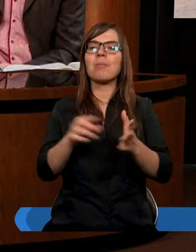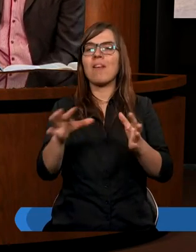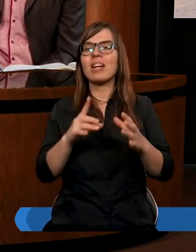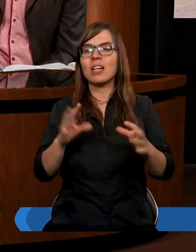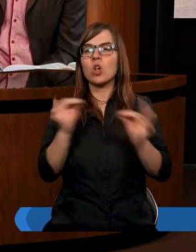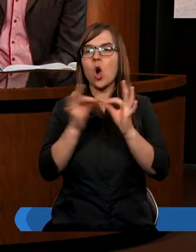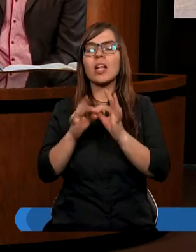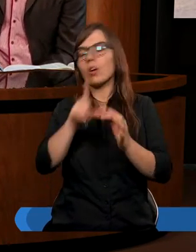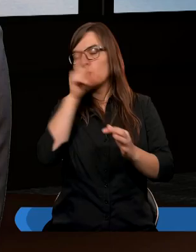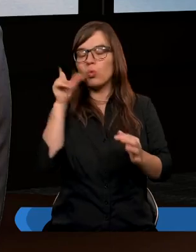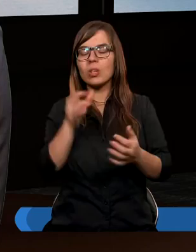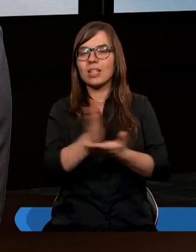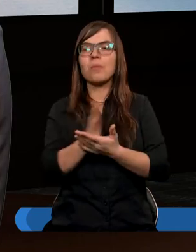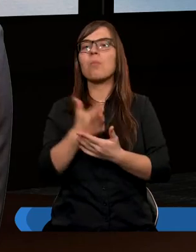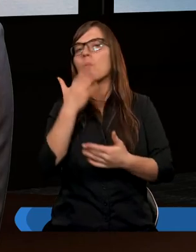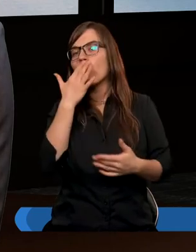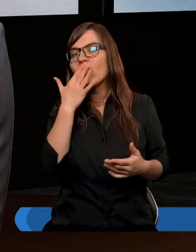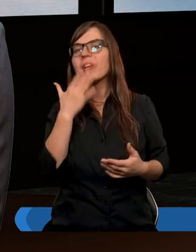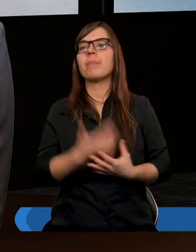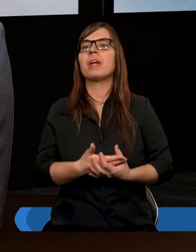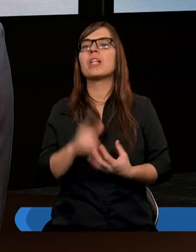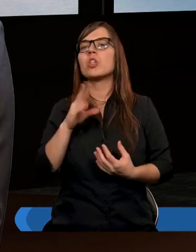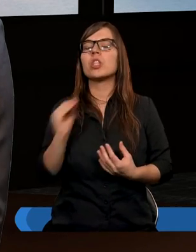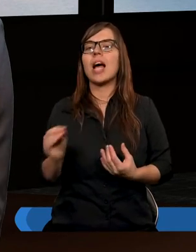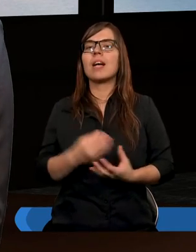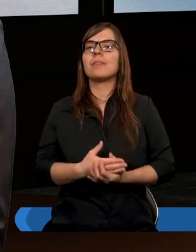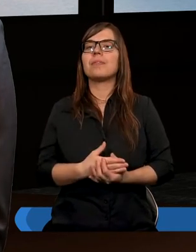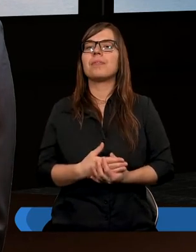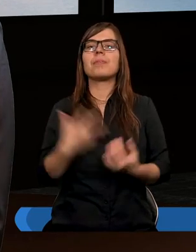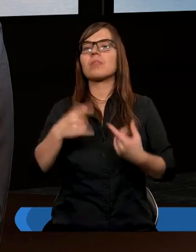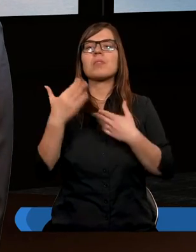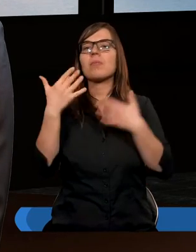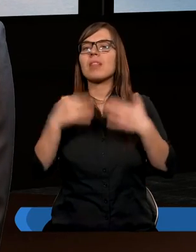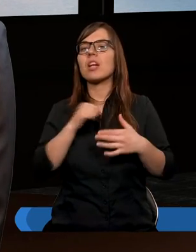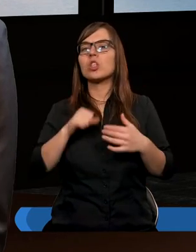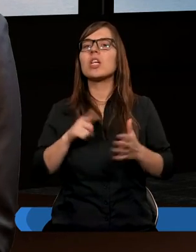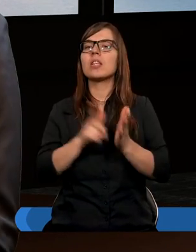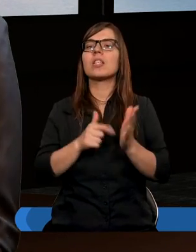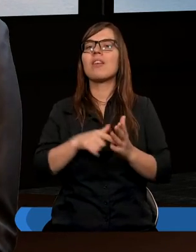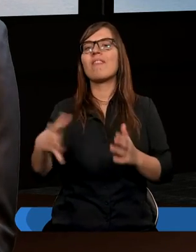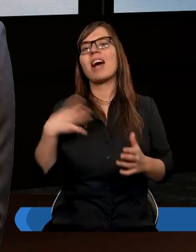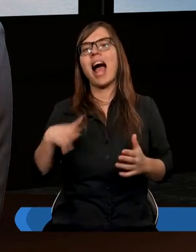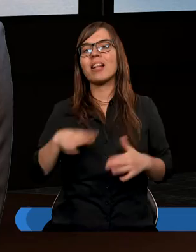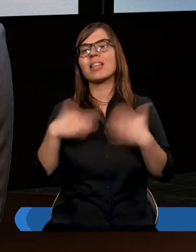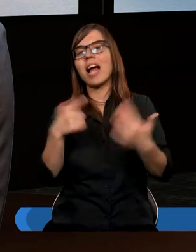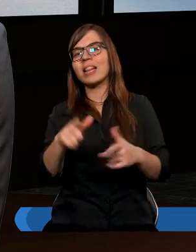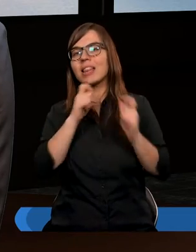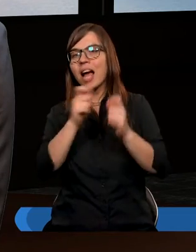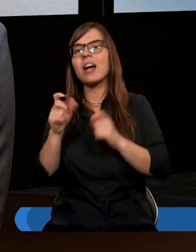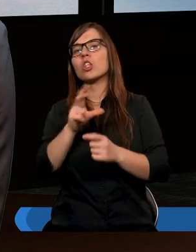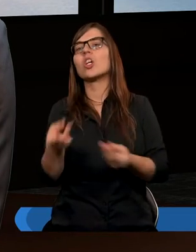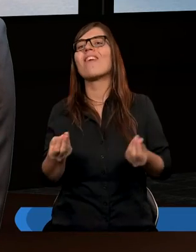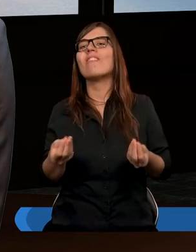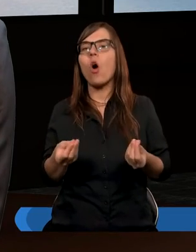relacjach ludzkich często tak mówimy że nie liczy się często wartość danego daru czy